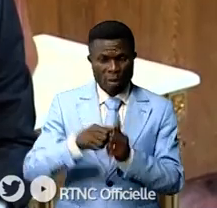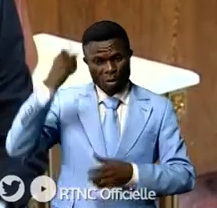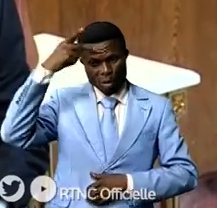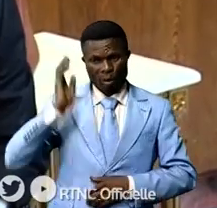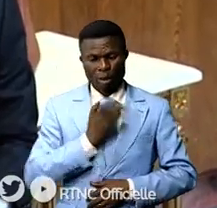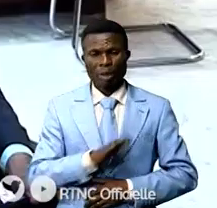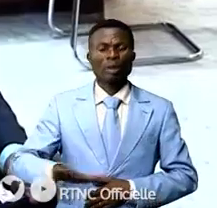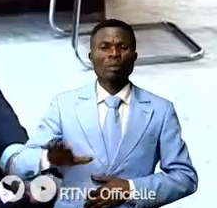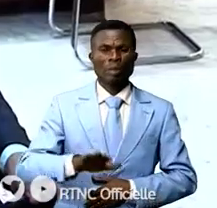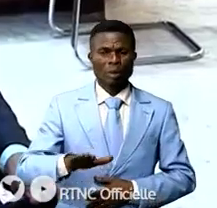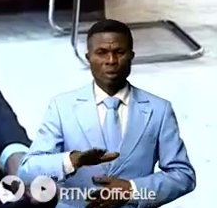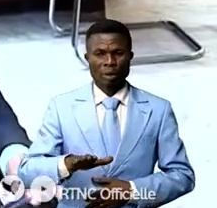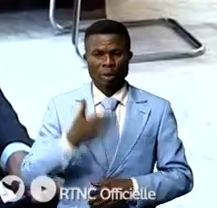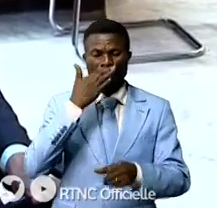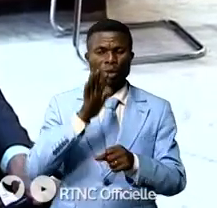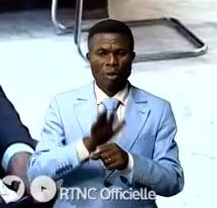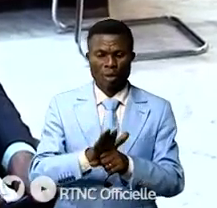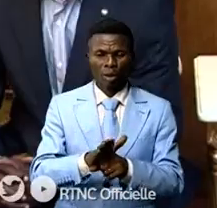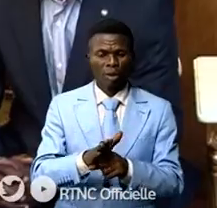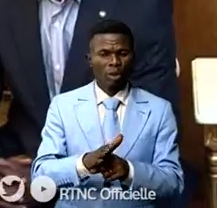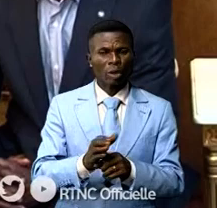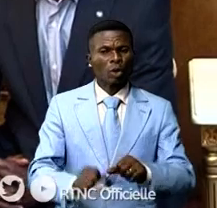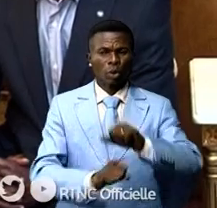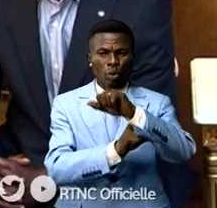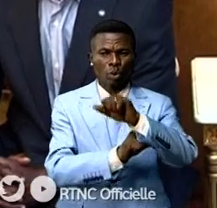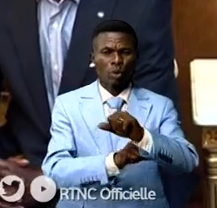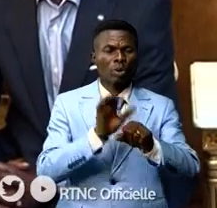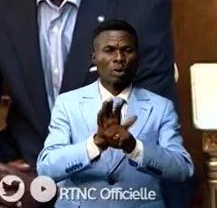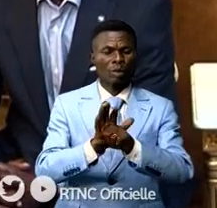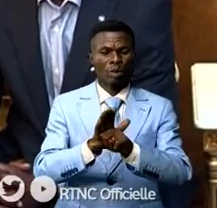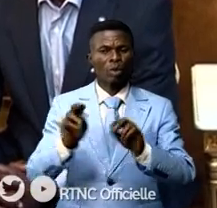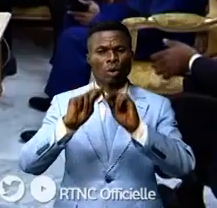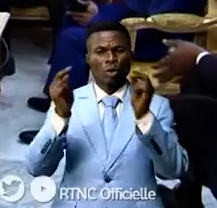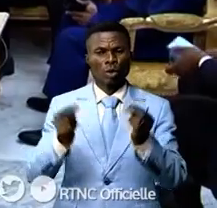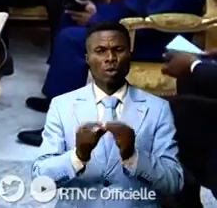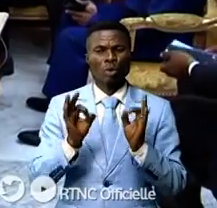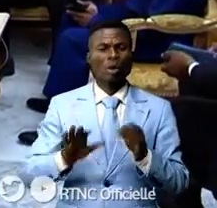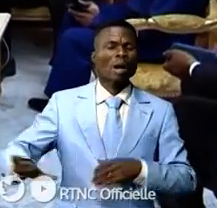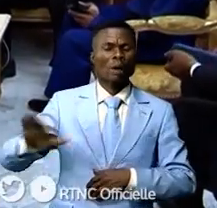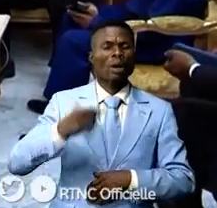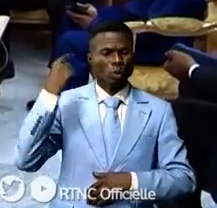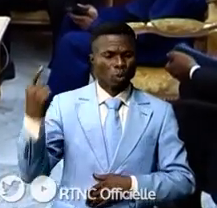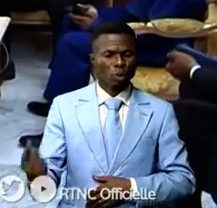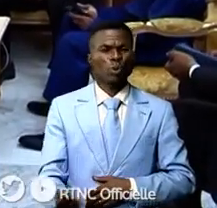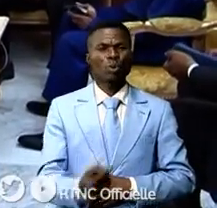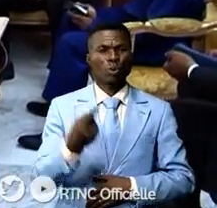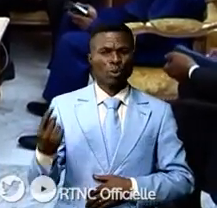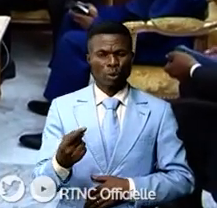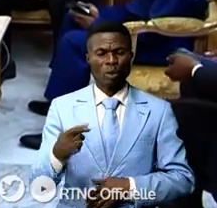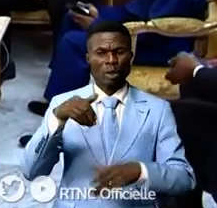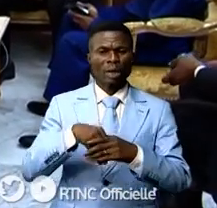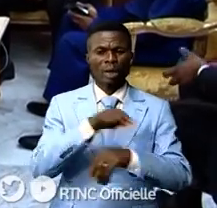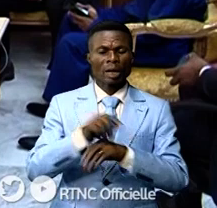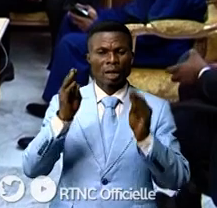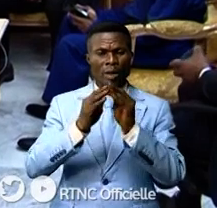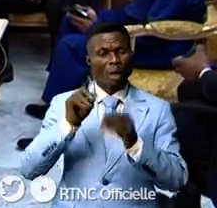démocratique du Congo. Il a promis d'apporter tout son soutien à cette nouvelle équipe partout et à tout moment que l'Assemblée nationale